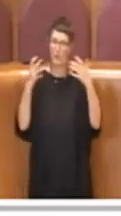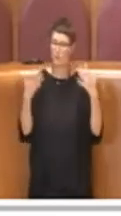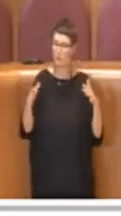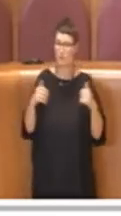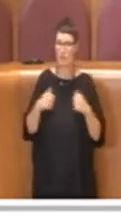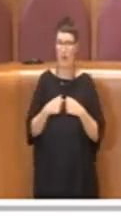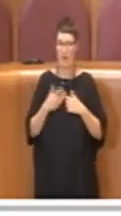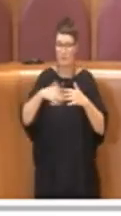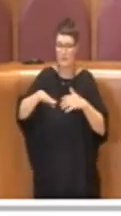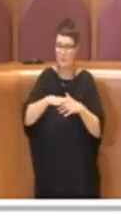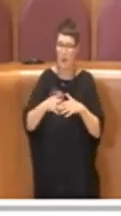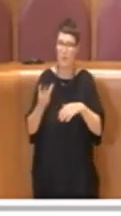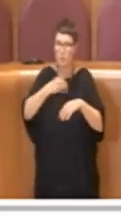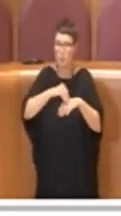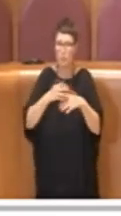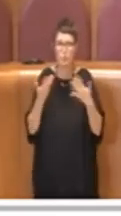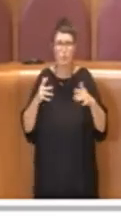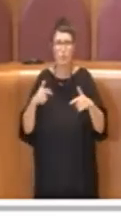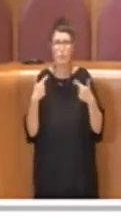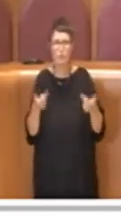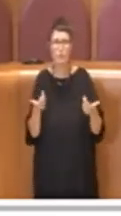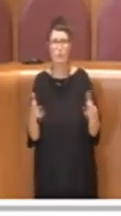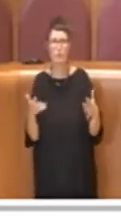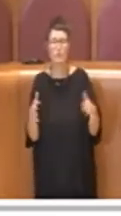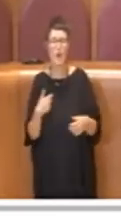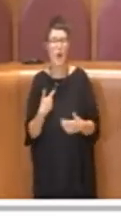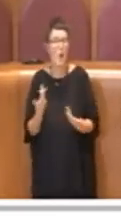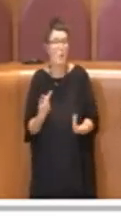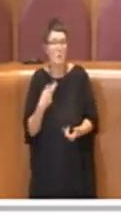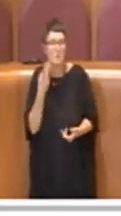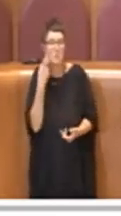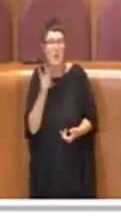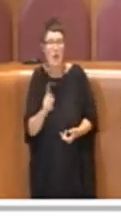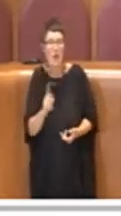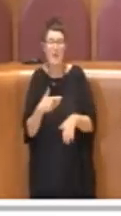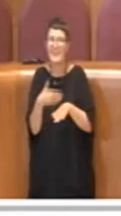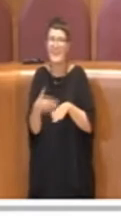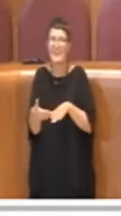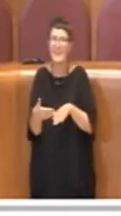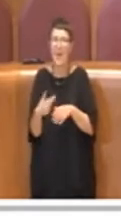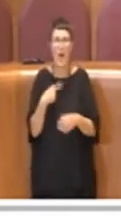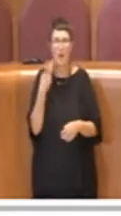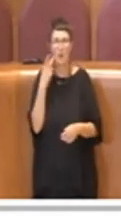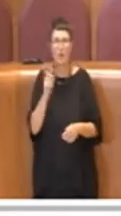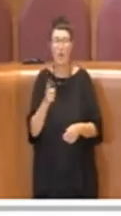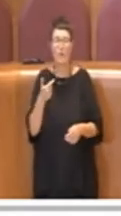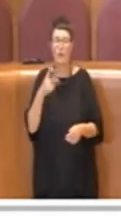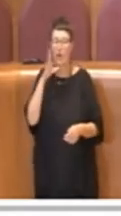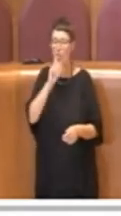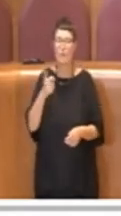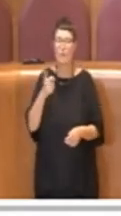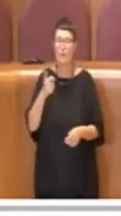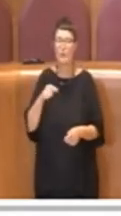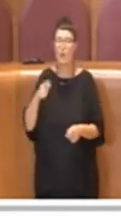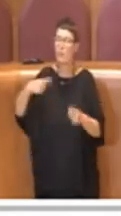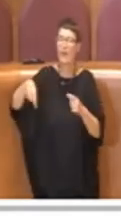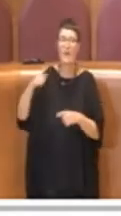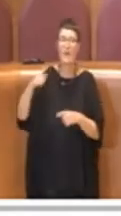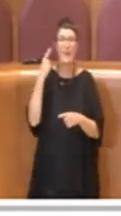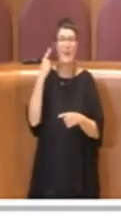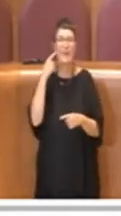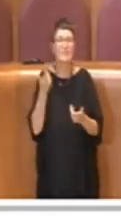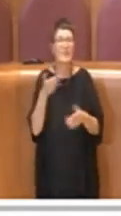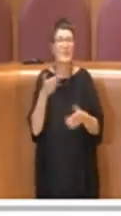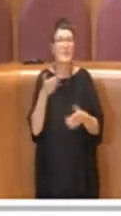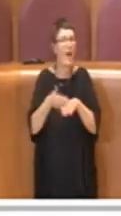'esterno. Quindi non vedo sinceramente il ritardo e non capisco perché si parla di ritardo. Tra l'altro una delibera che ovviamente